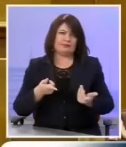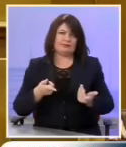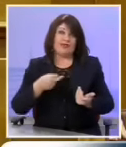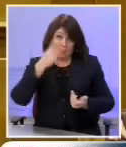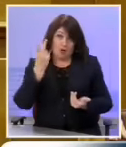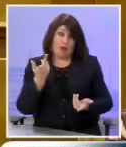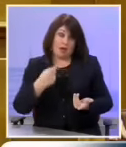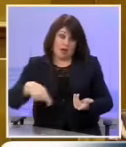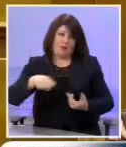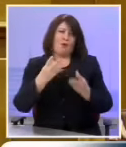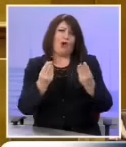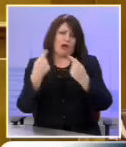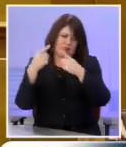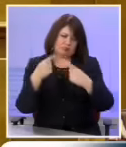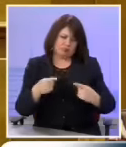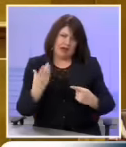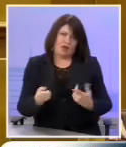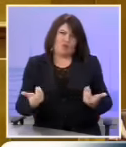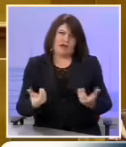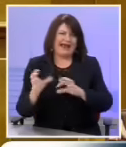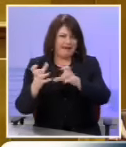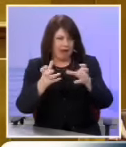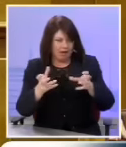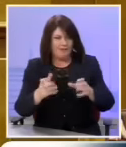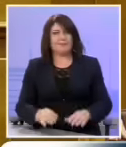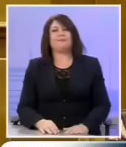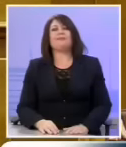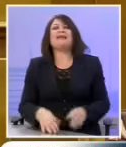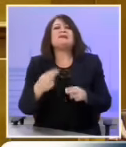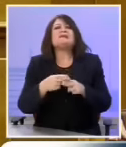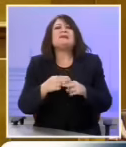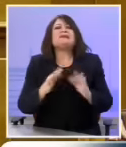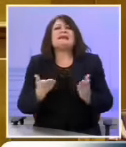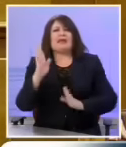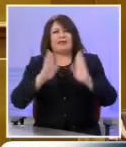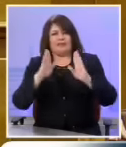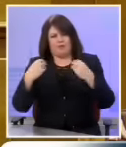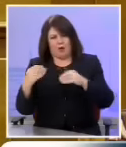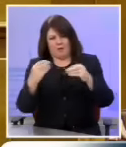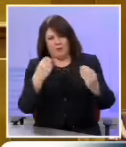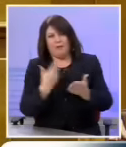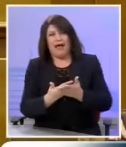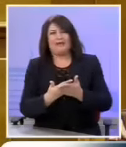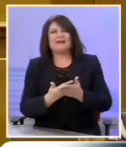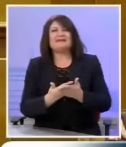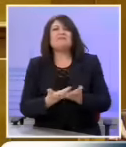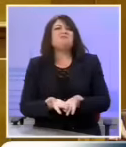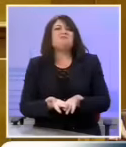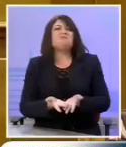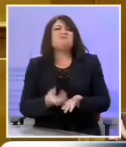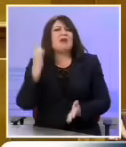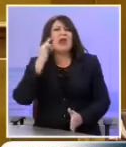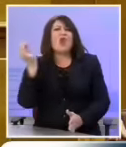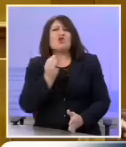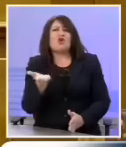τι σημασία έχει να προσφέρει κάποιος στη δημοπρασία παράλογο επιχειρηματικά και οικονομικά